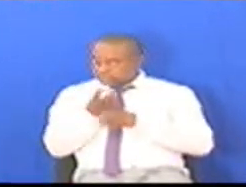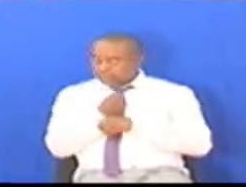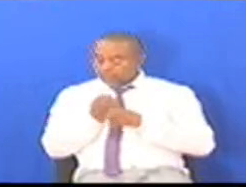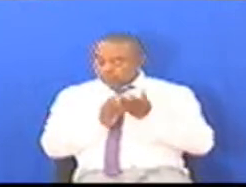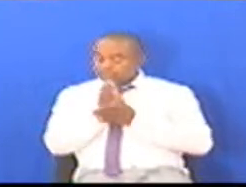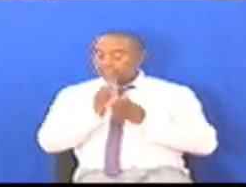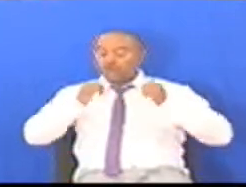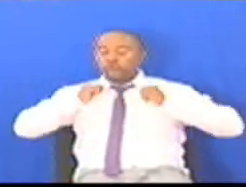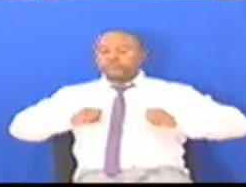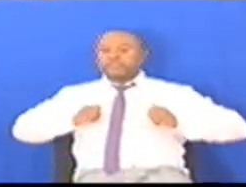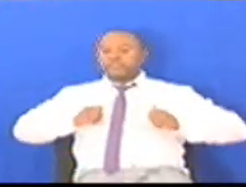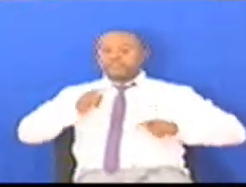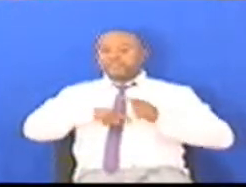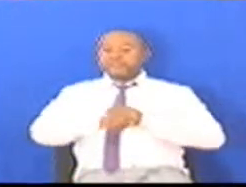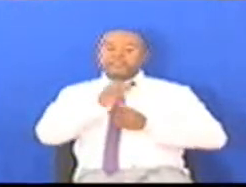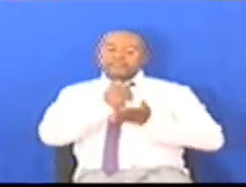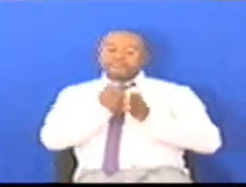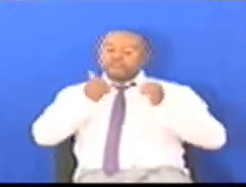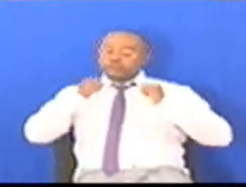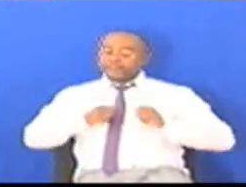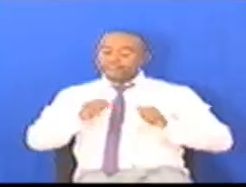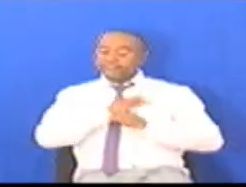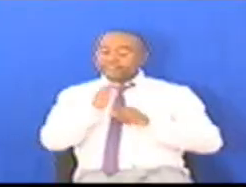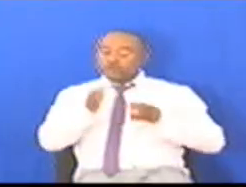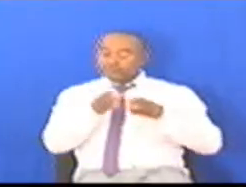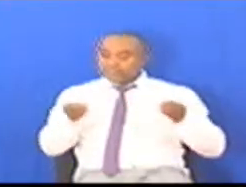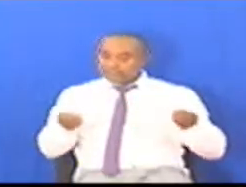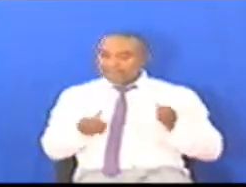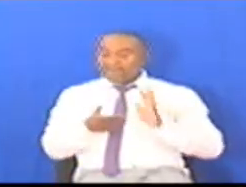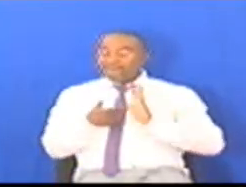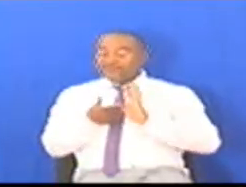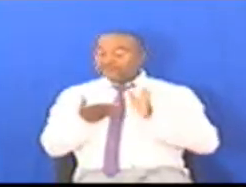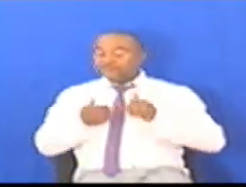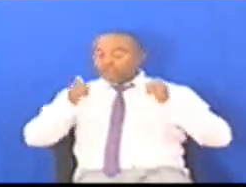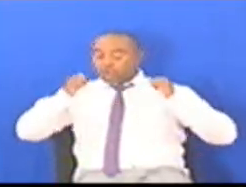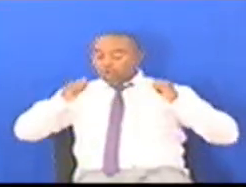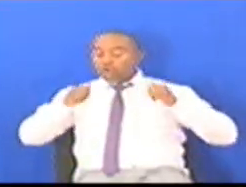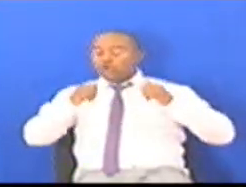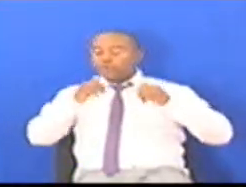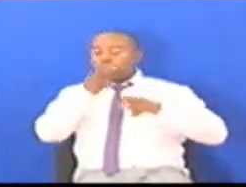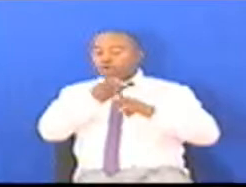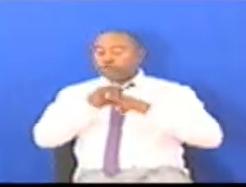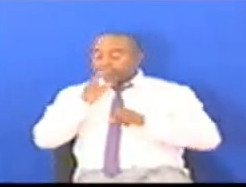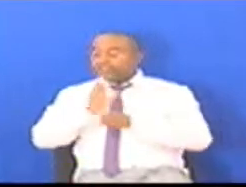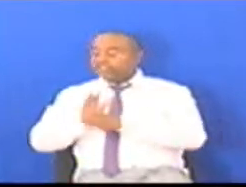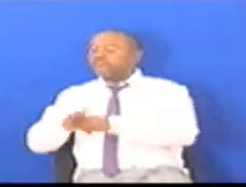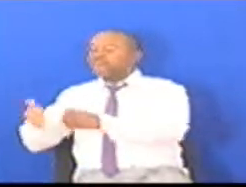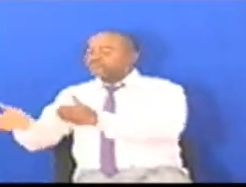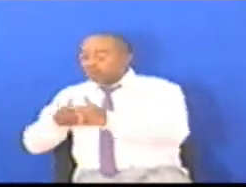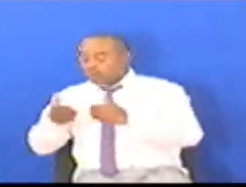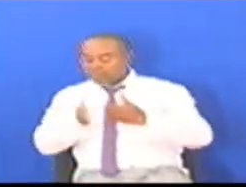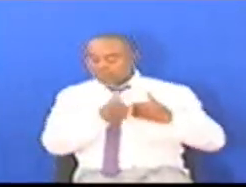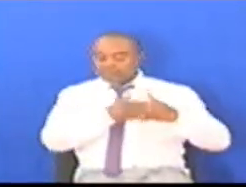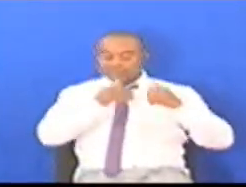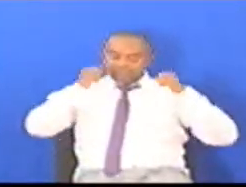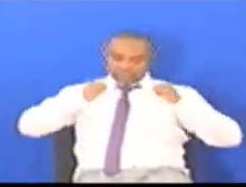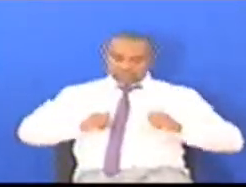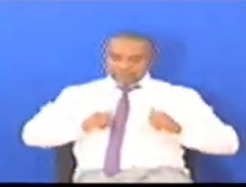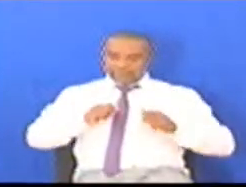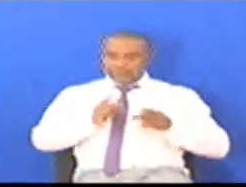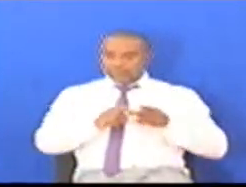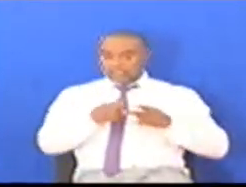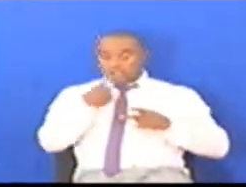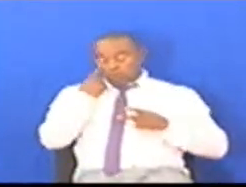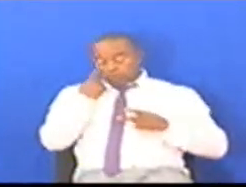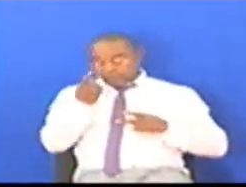kwenye sekta hii Ukienda kwenye utali zimefungwa Za kitali Ukienda Hali ya jiri ambazo kwa